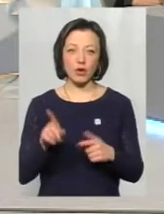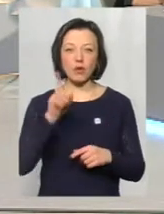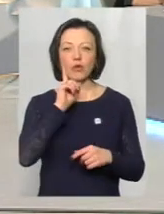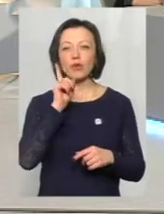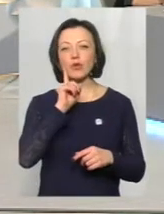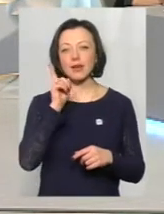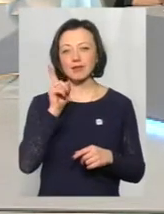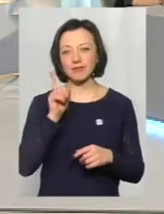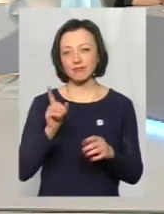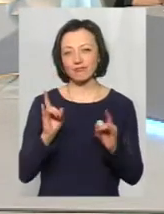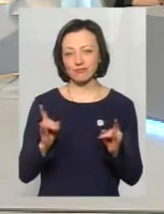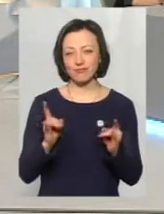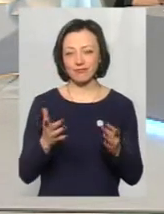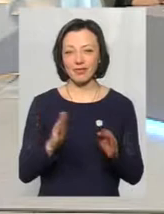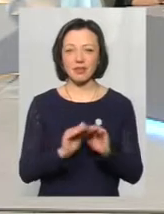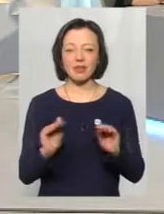максималізм.